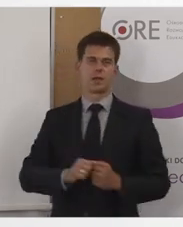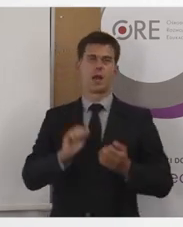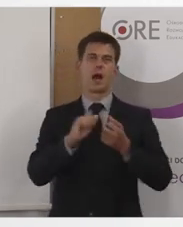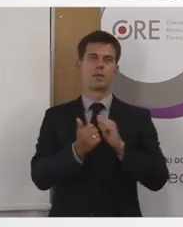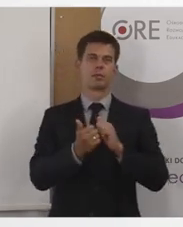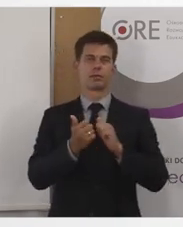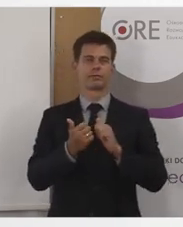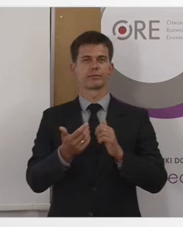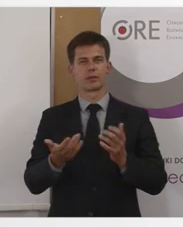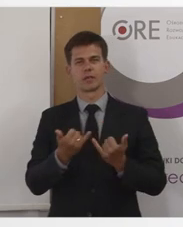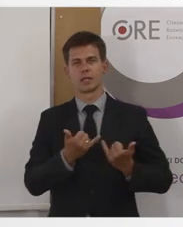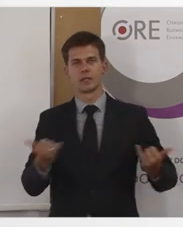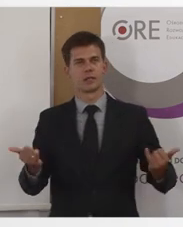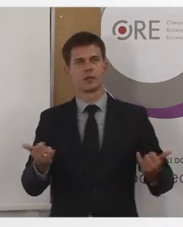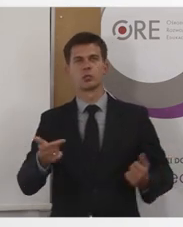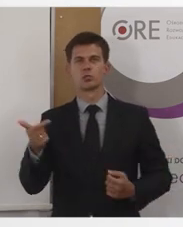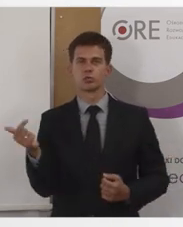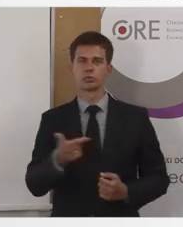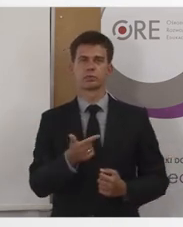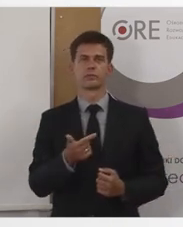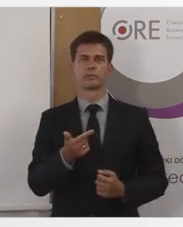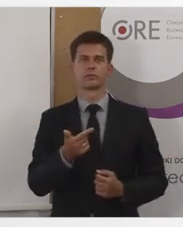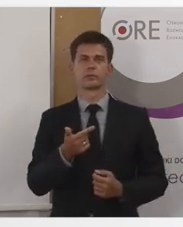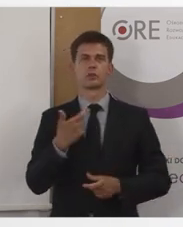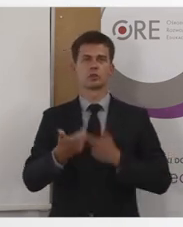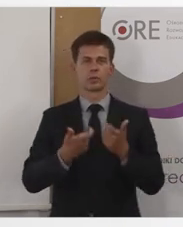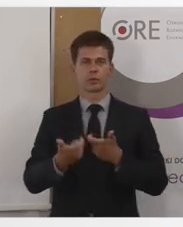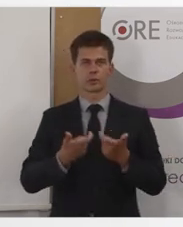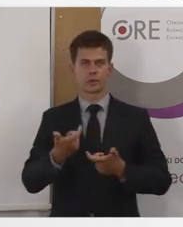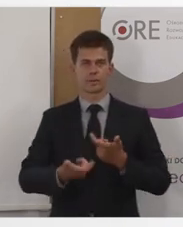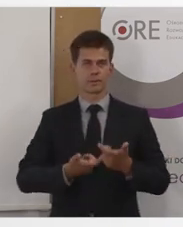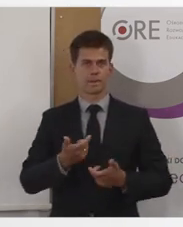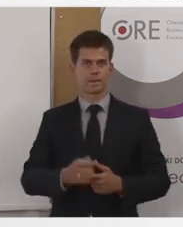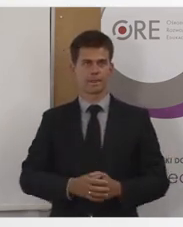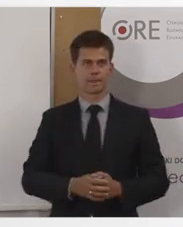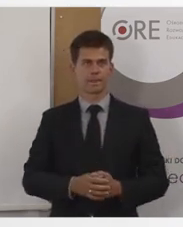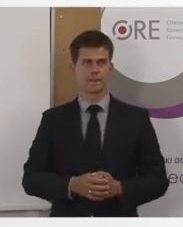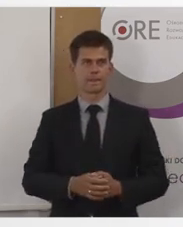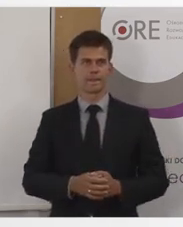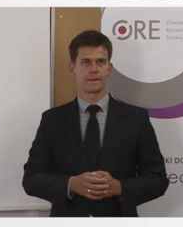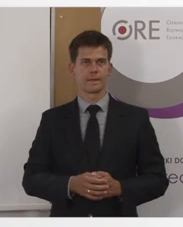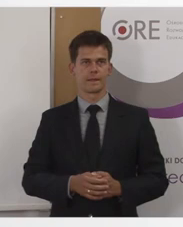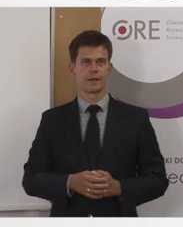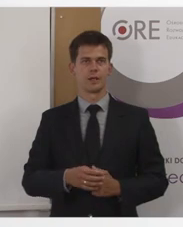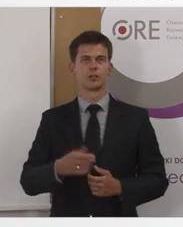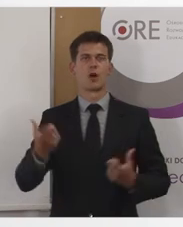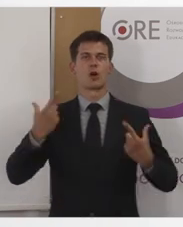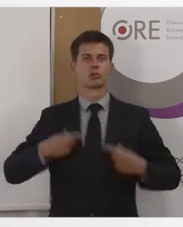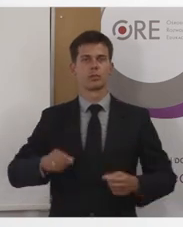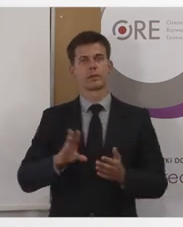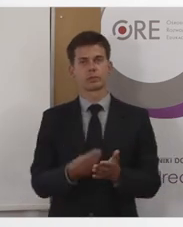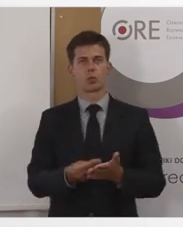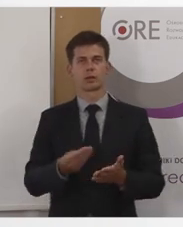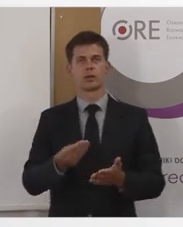stworzone i napisane w taki sposób, aby również osoby na przykład z